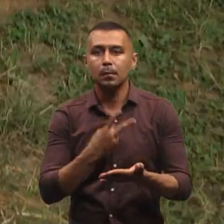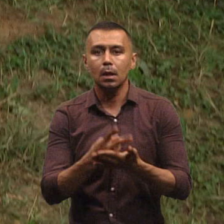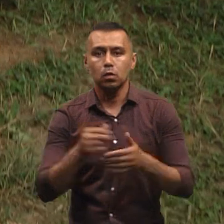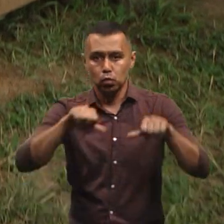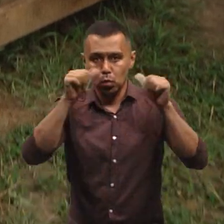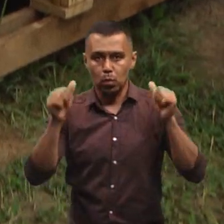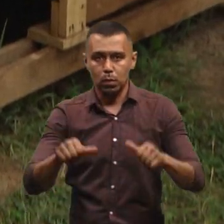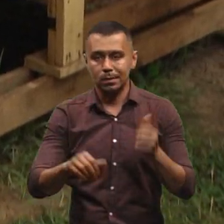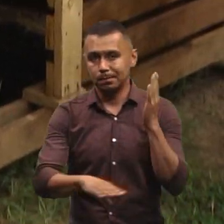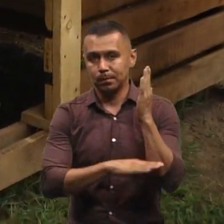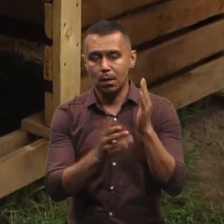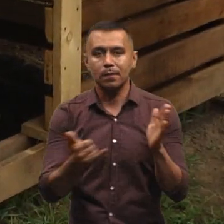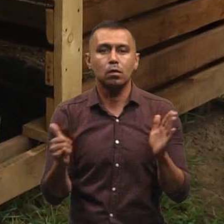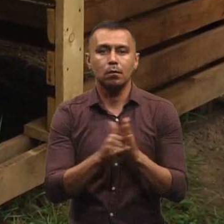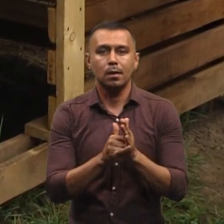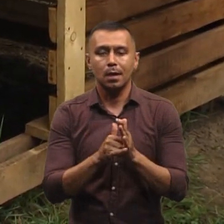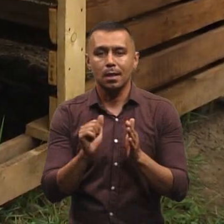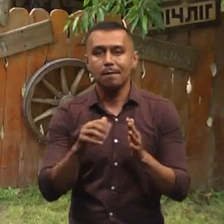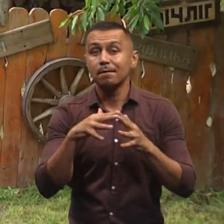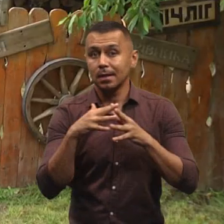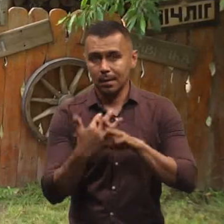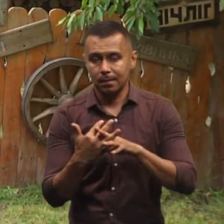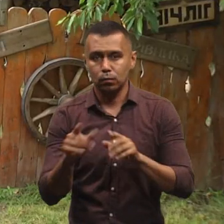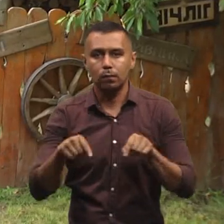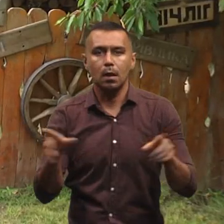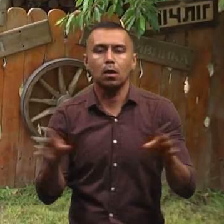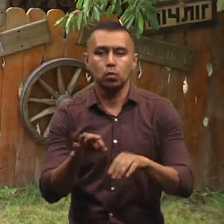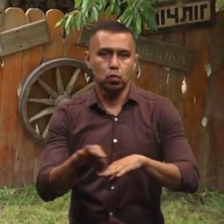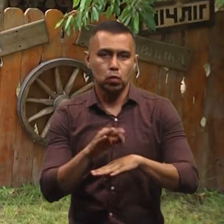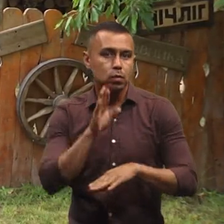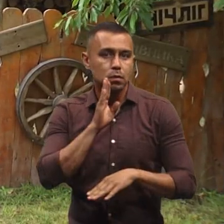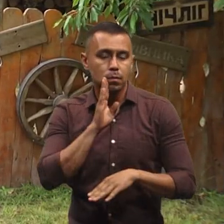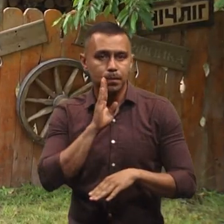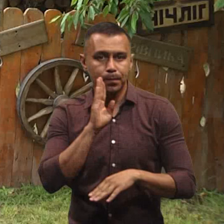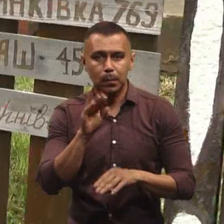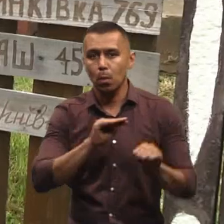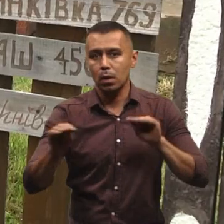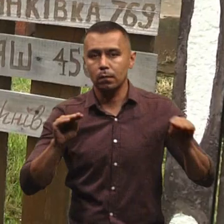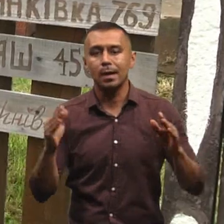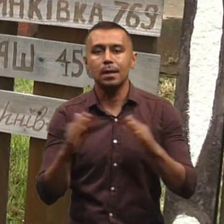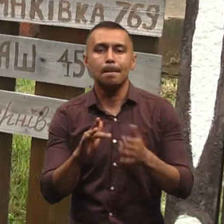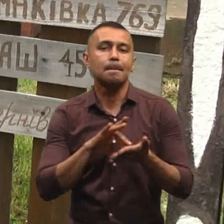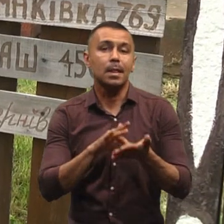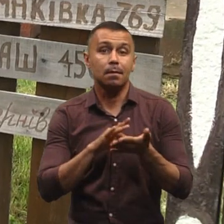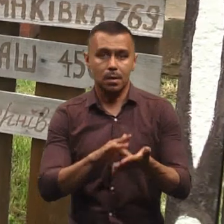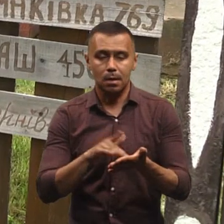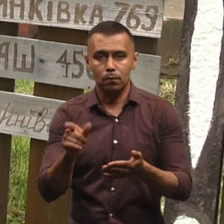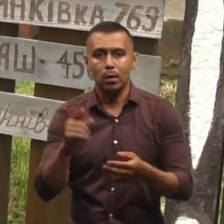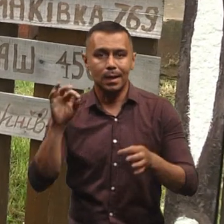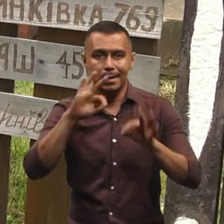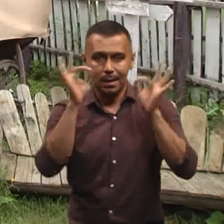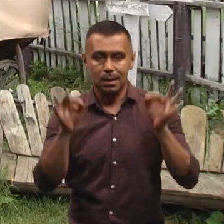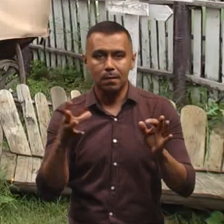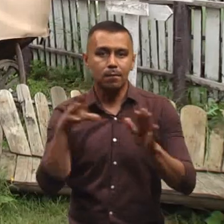скульптуру з колоди, яку встановив на садибі в селі Гораєвка. Тут він разом із дружиною Юлією Мазур облаштував дім мандрівника. У його дизайн